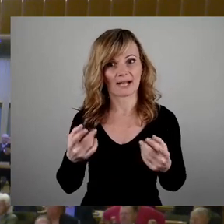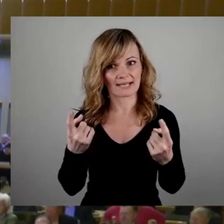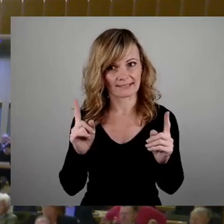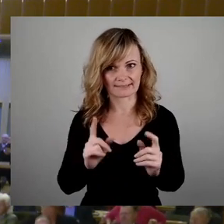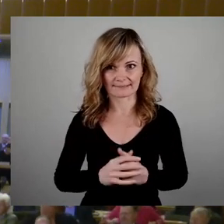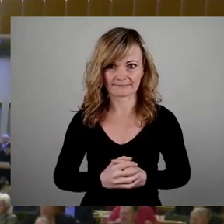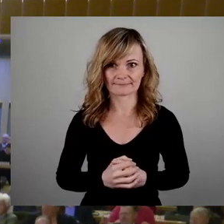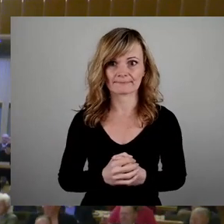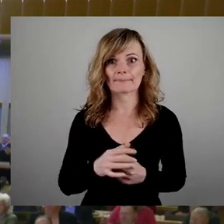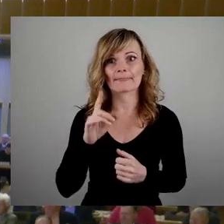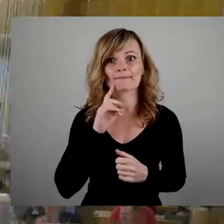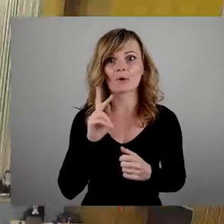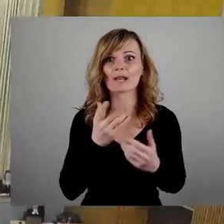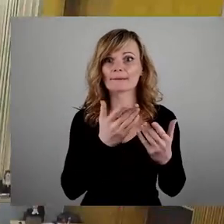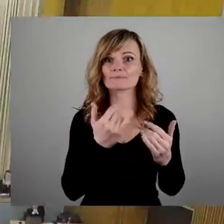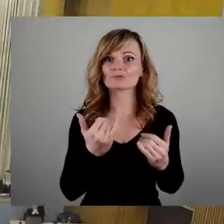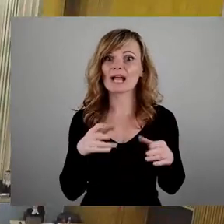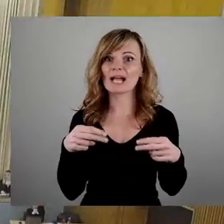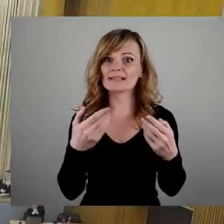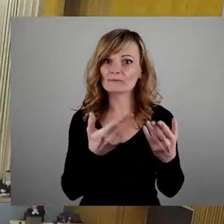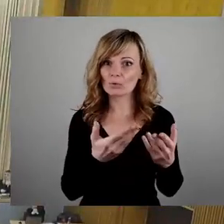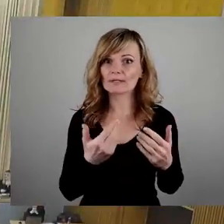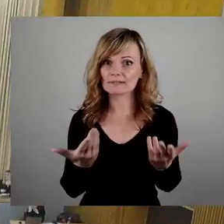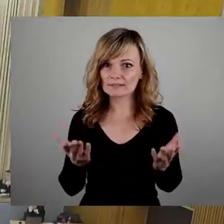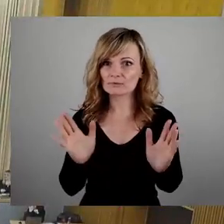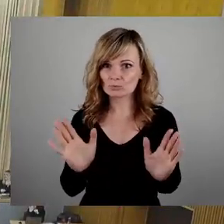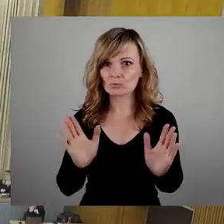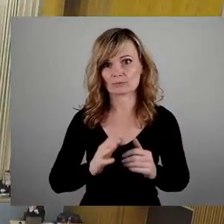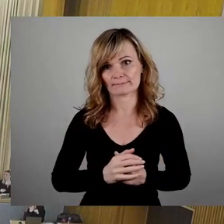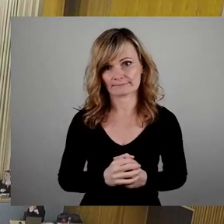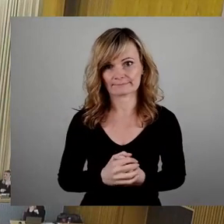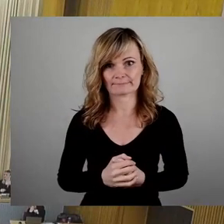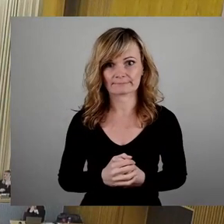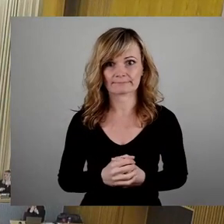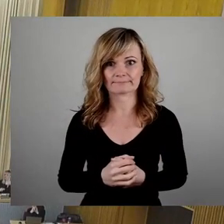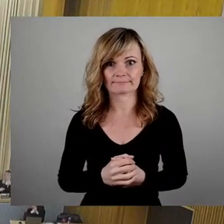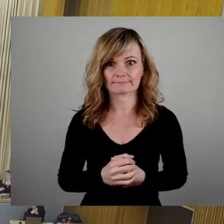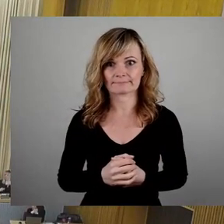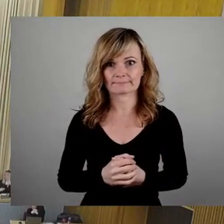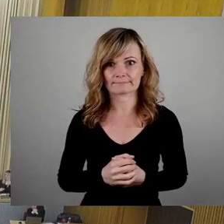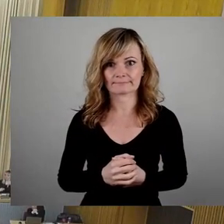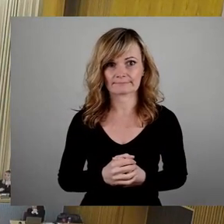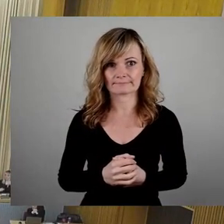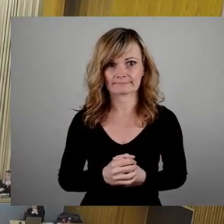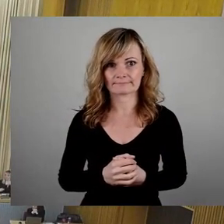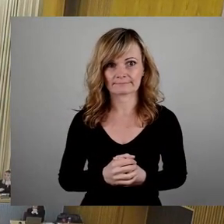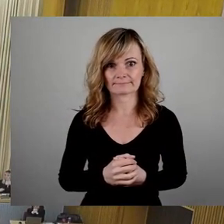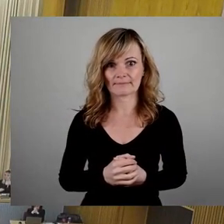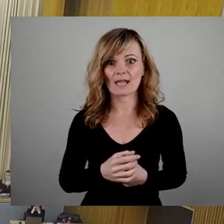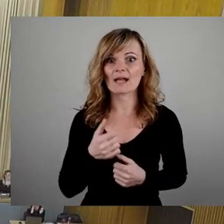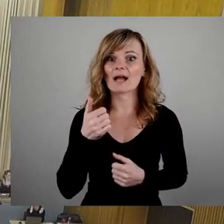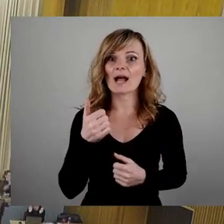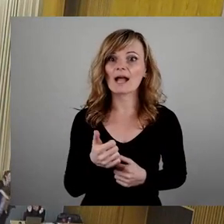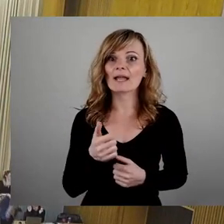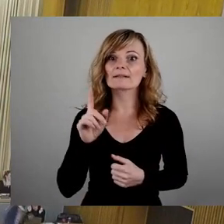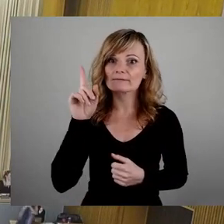Frau Klepsch hat jetzt eine Antwort hier gegeben. Ansonsten eine Wortmeldung noch jetzt Szenz